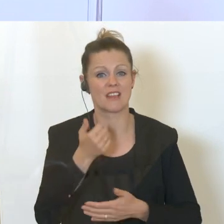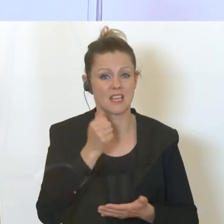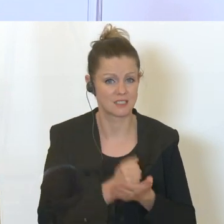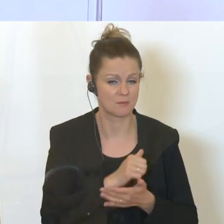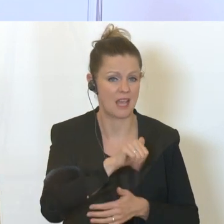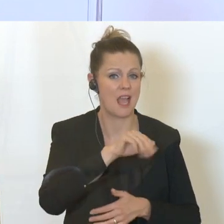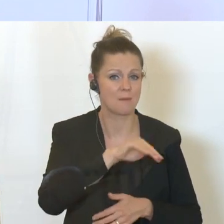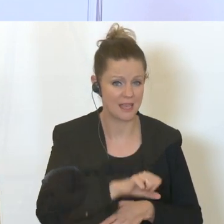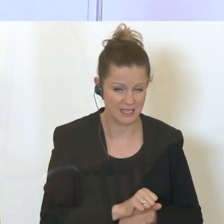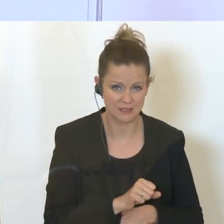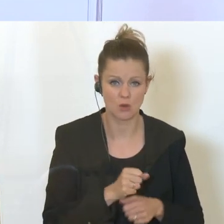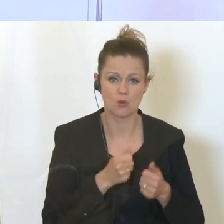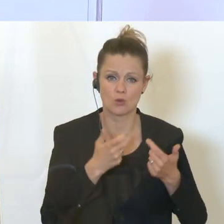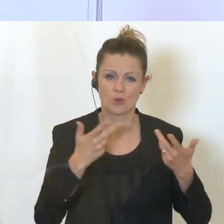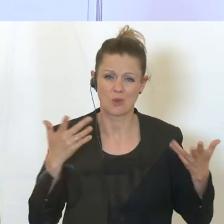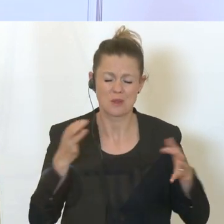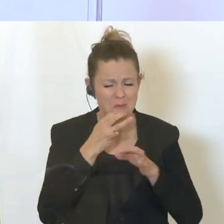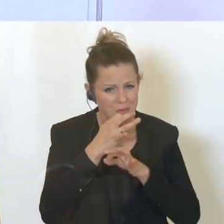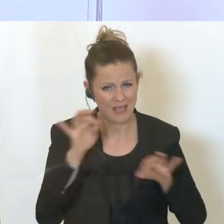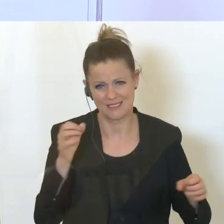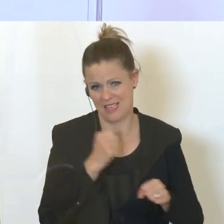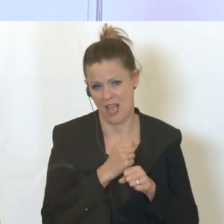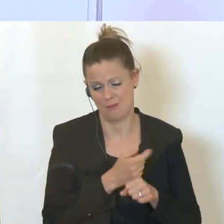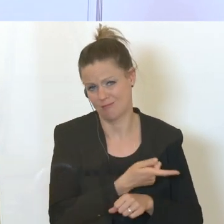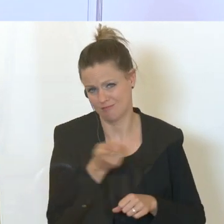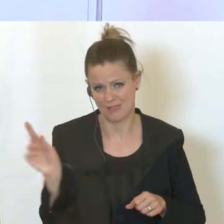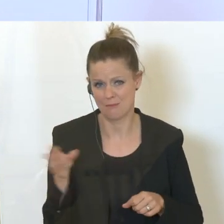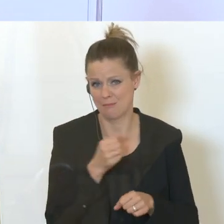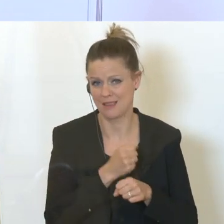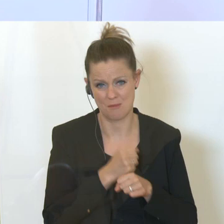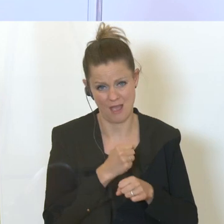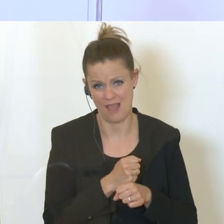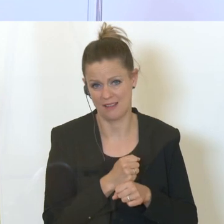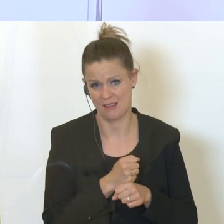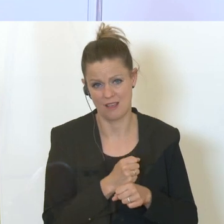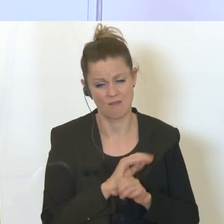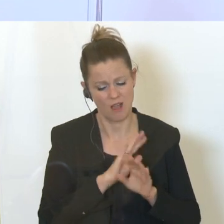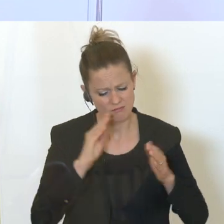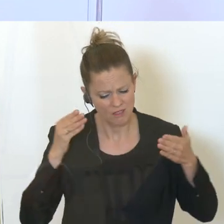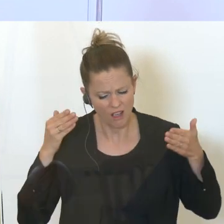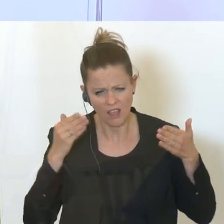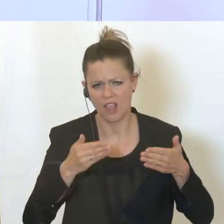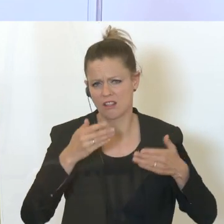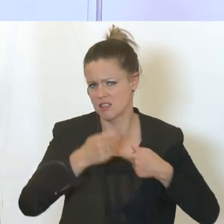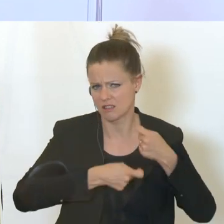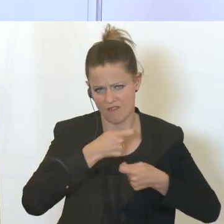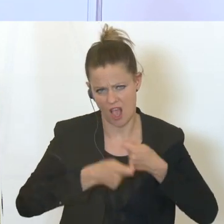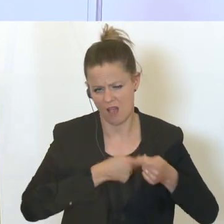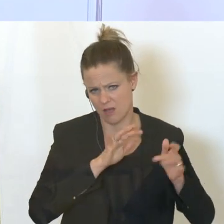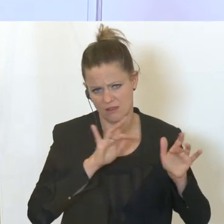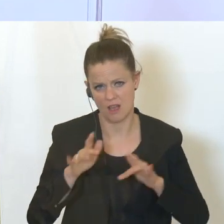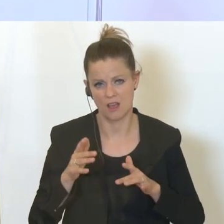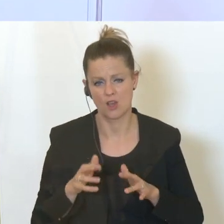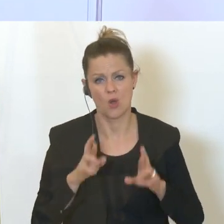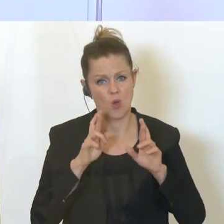AMS sein Bestes tut. Die Mitarbeiterinnen und Mitarbeiter sind dort sehr intensiv am Arbeiten und ich hoffe jetzt,